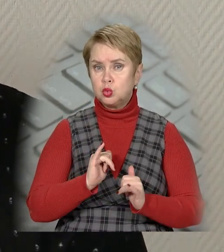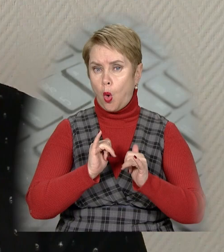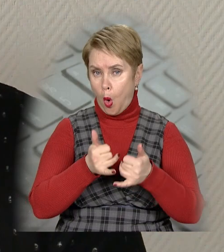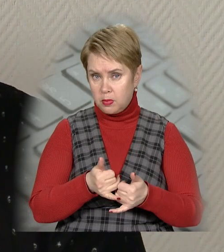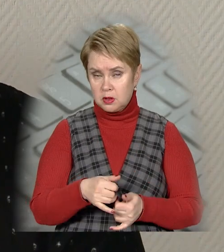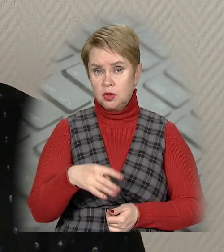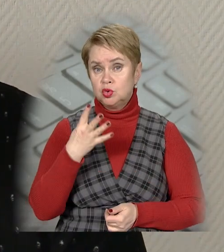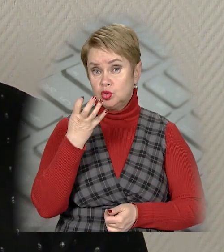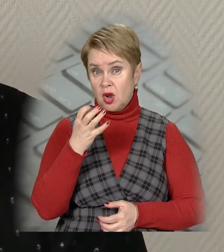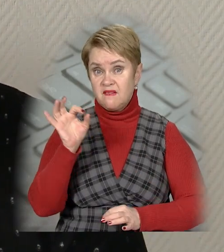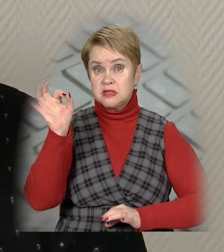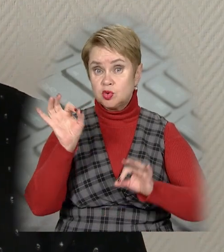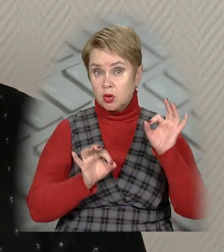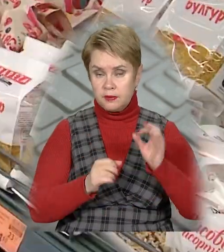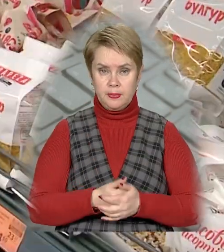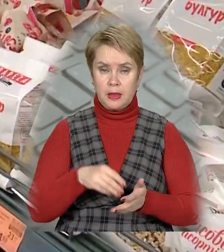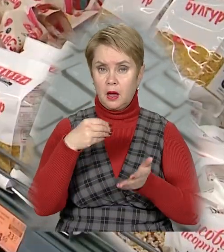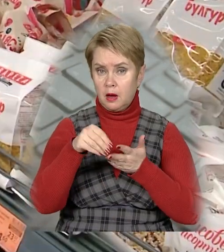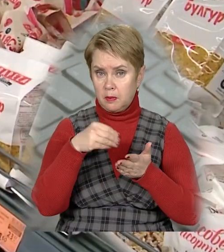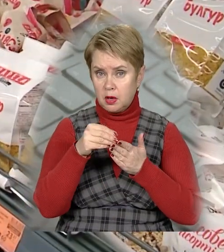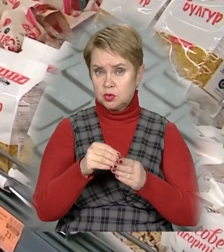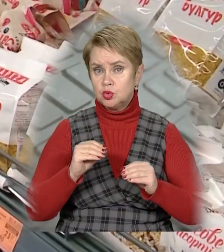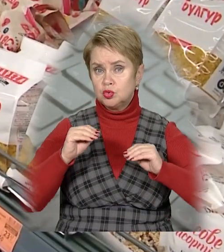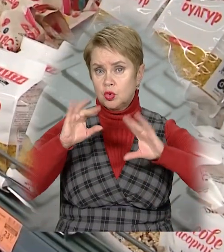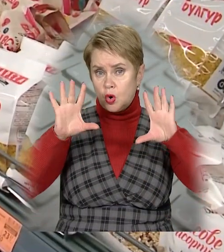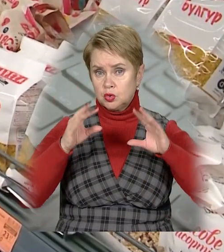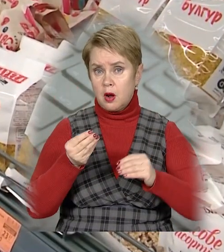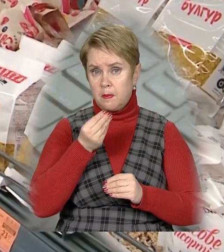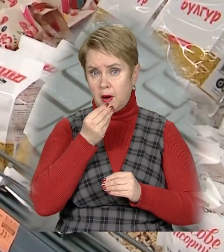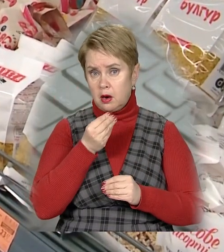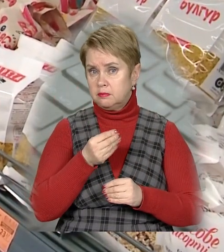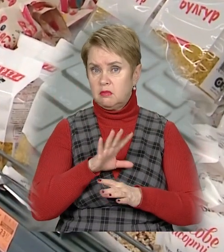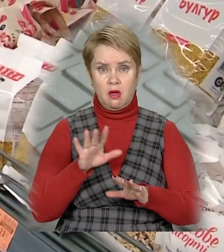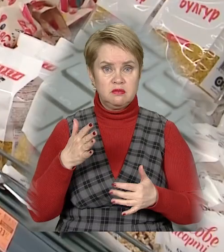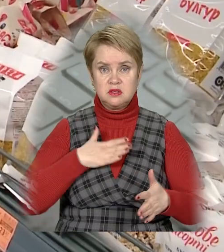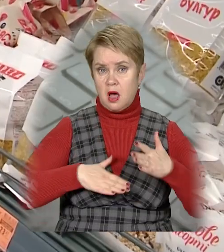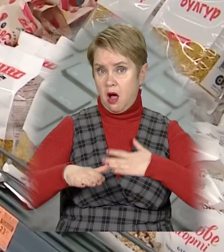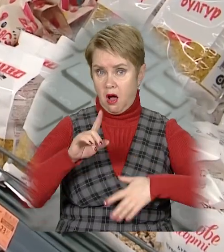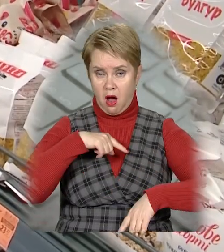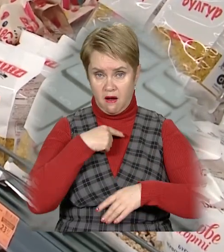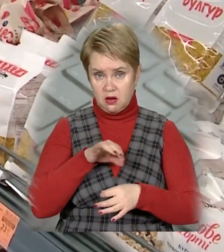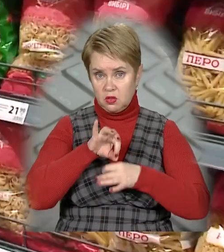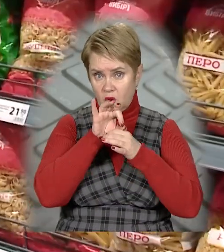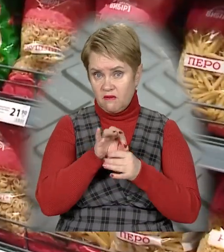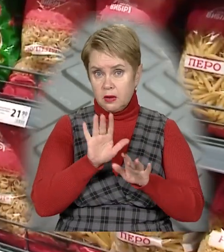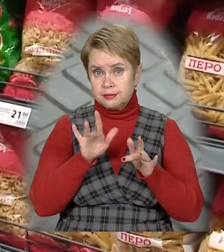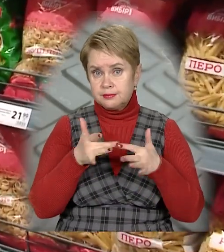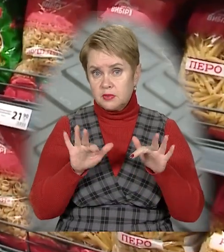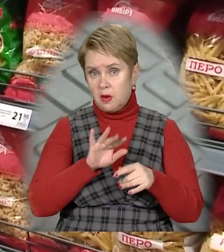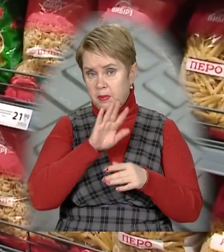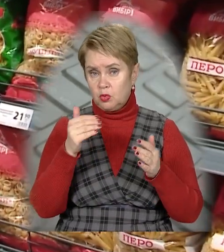кажемо, на 400%. Покупці від суттєвого здорожчання продуктів, звісно, не в захваті. Кажуть, доводиться